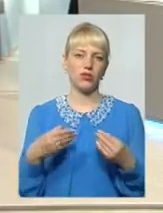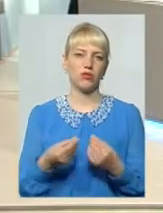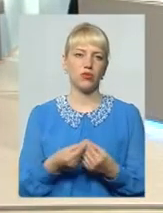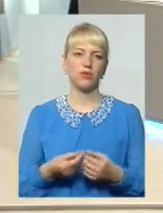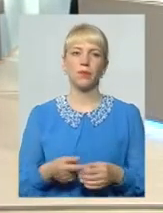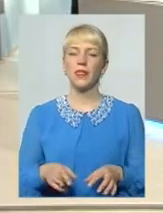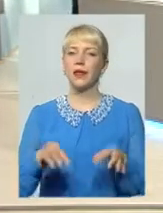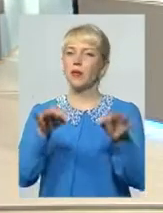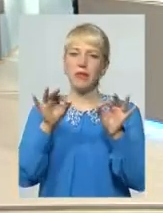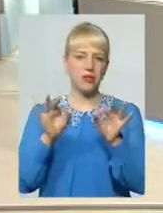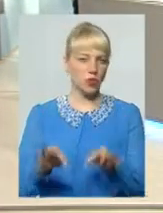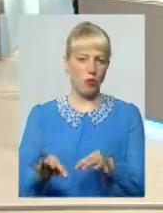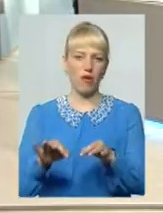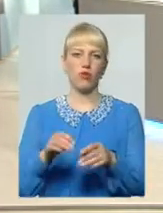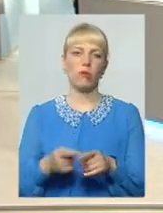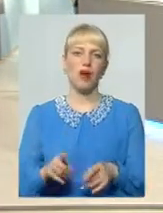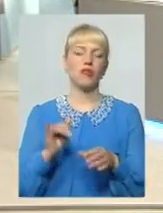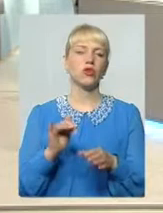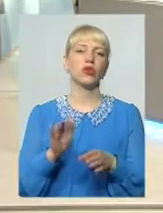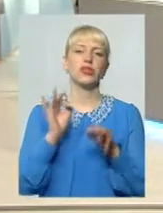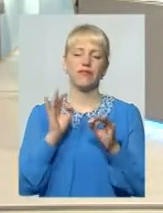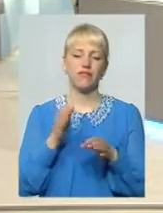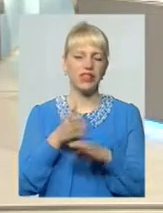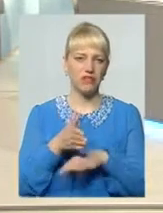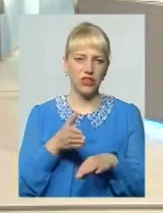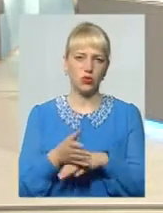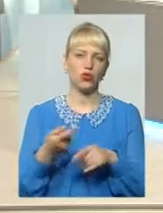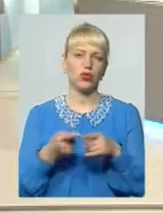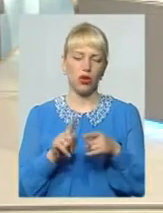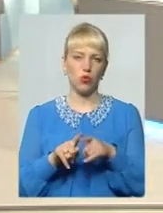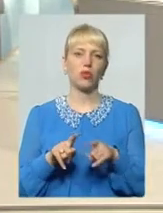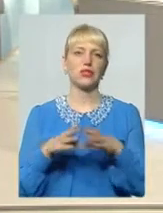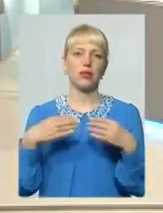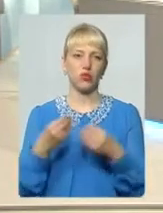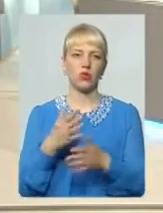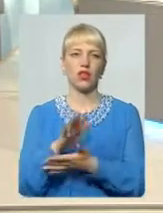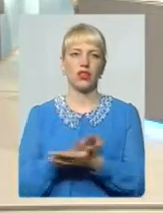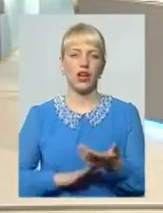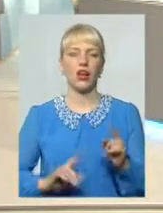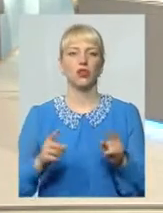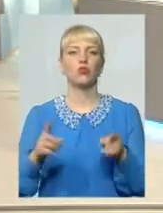Безумовно, правильно І відвідуйте таку сім'ю надалі Тому що